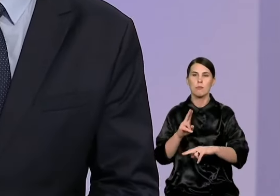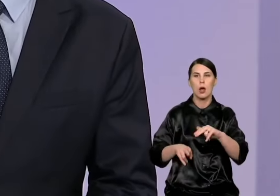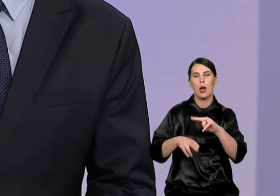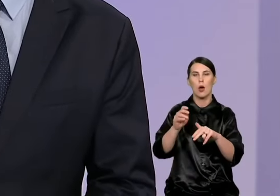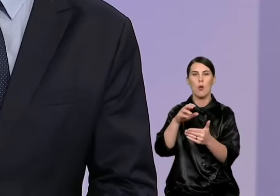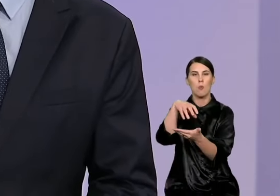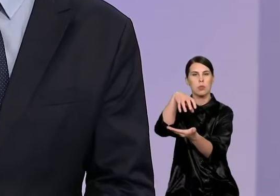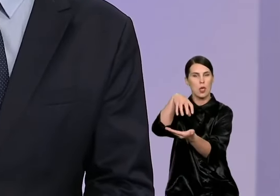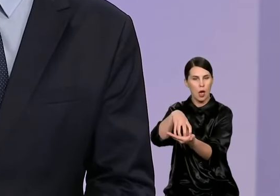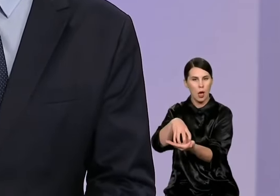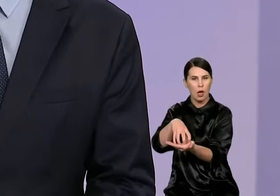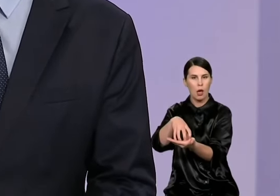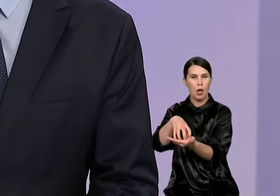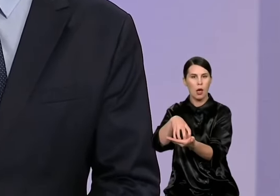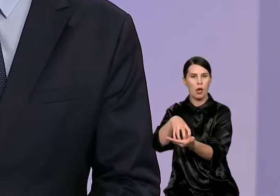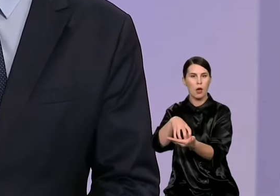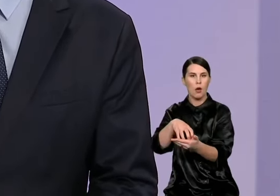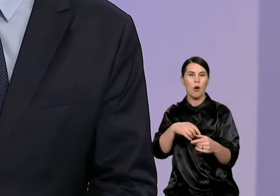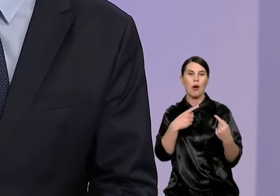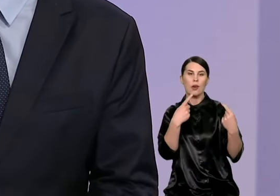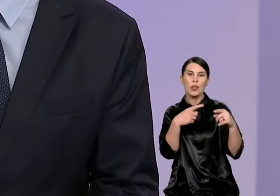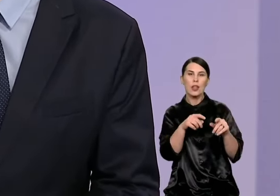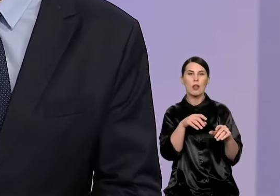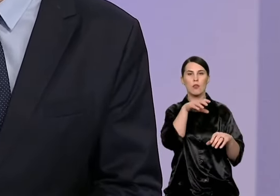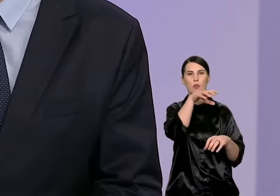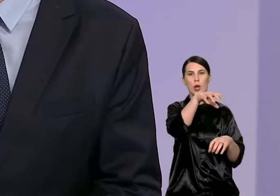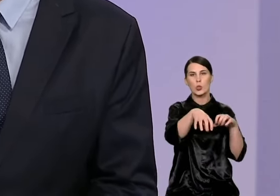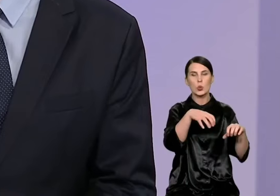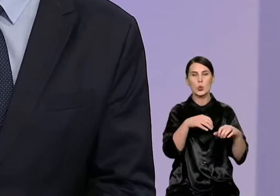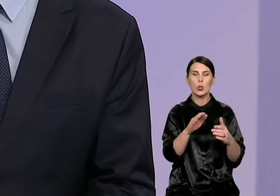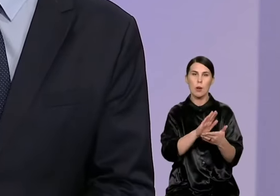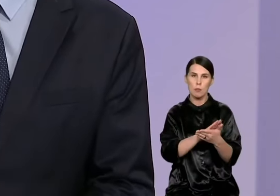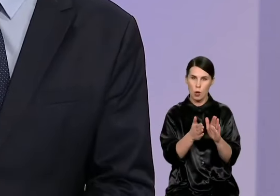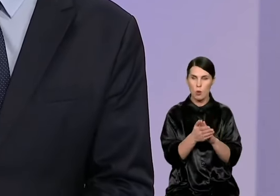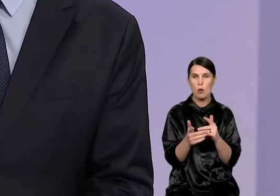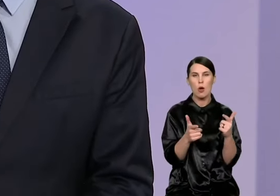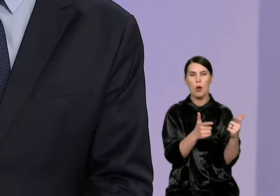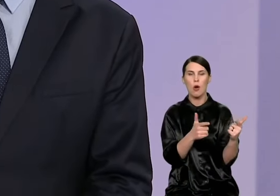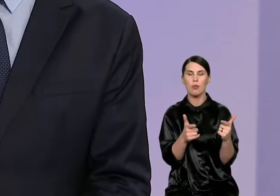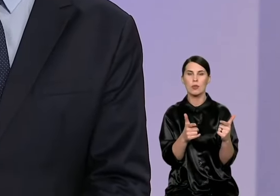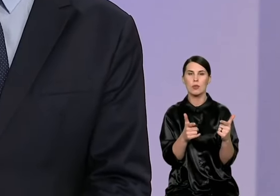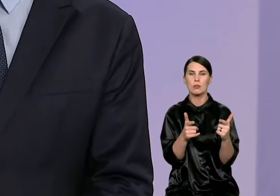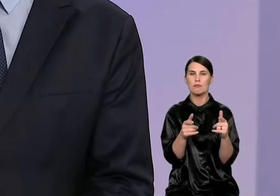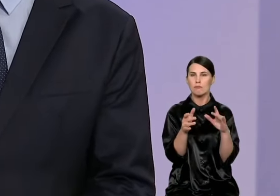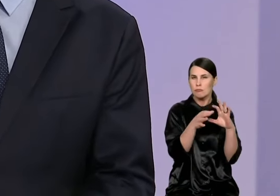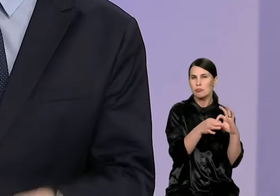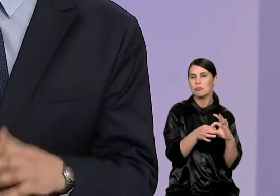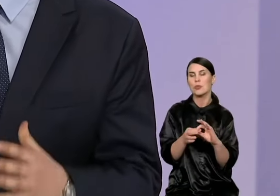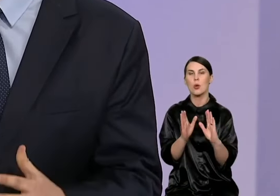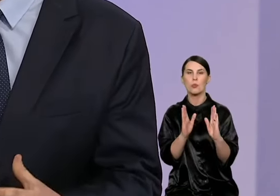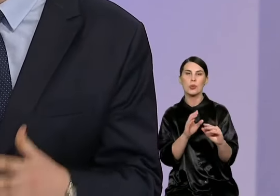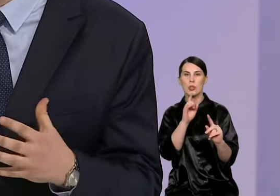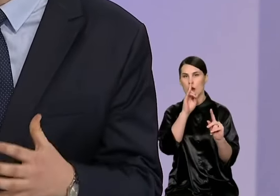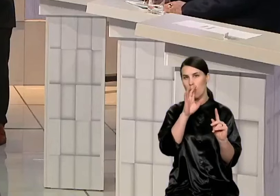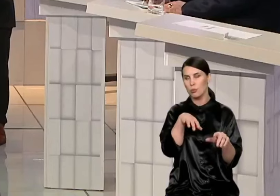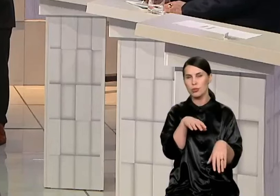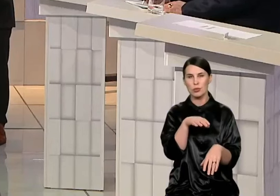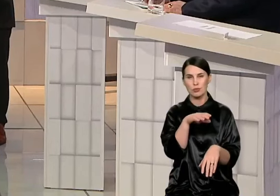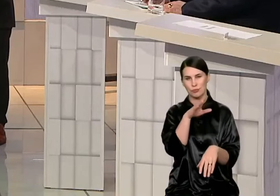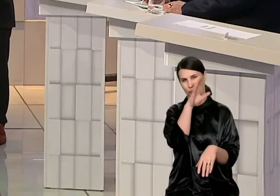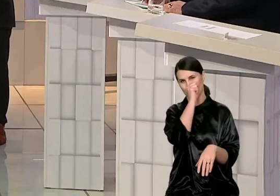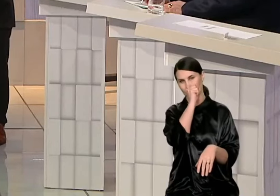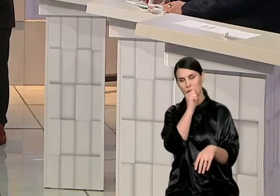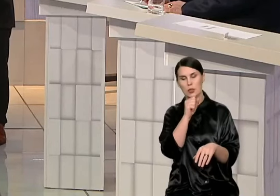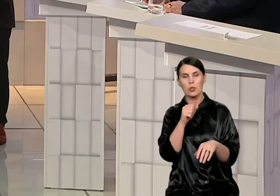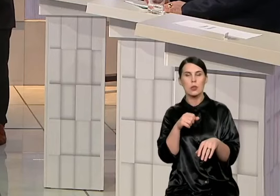juos neseka socialinė infrastruktūra, kurios tiems gyventojams reikia. Tai štai pagrindinis principas turėtų būti planavimas. Tai,